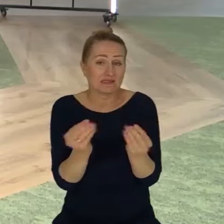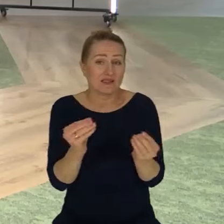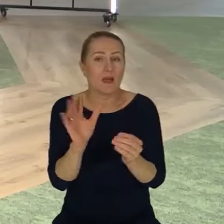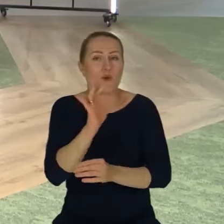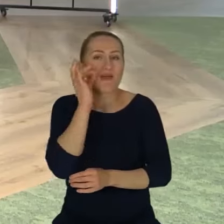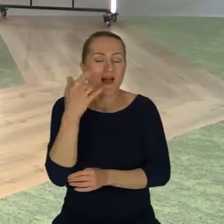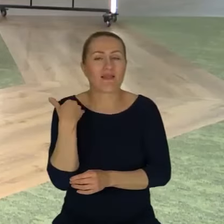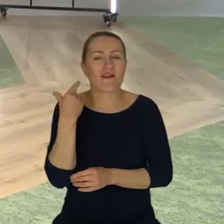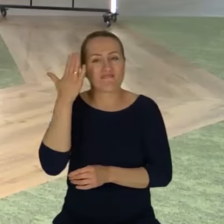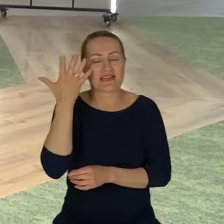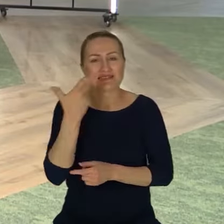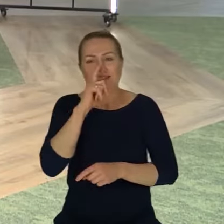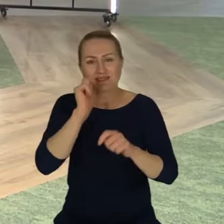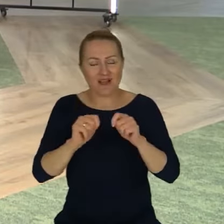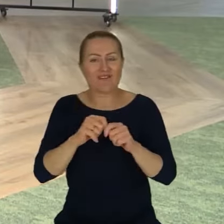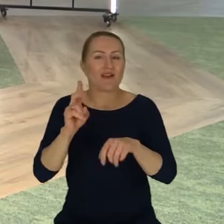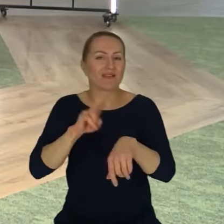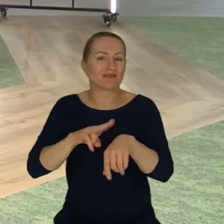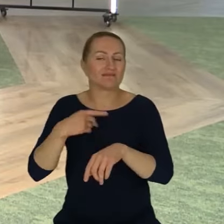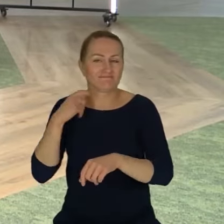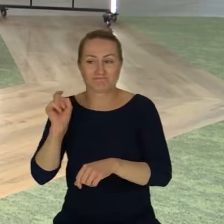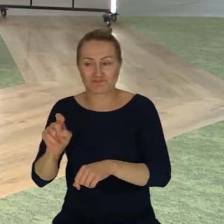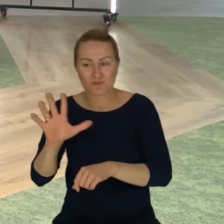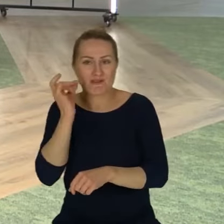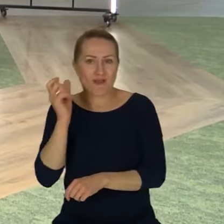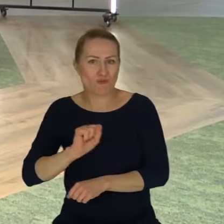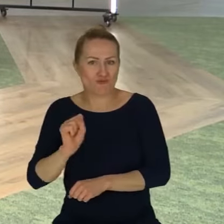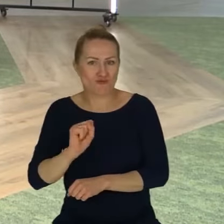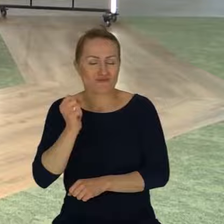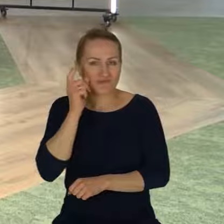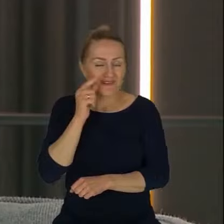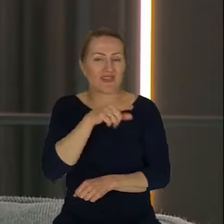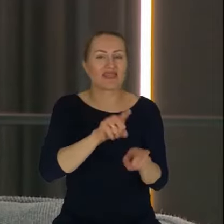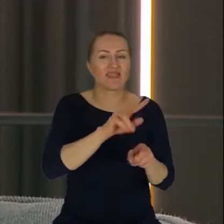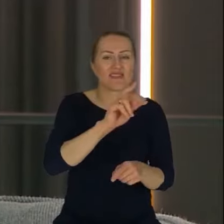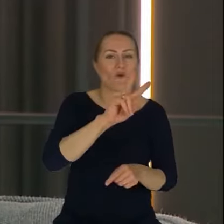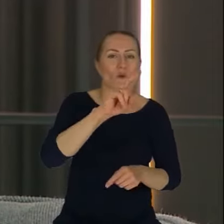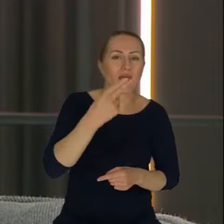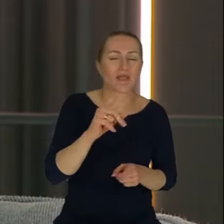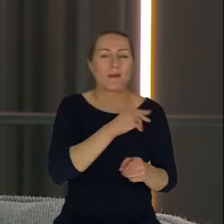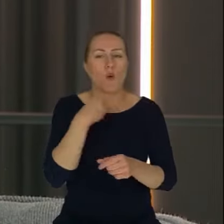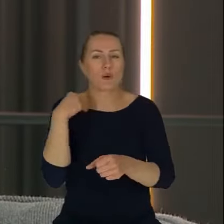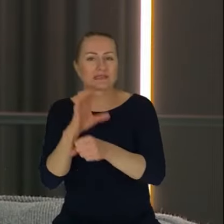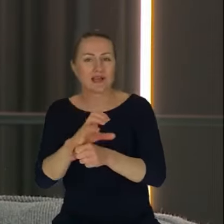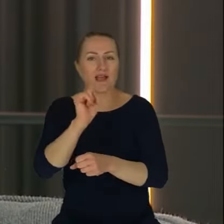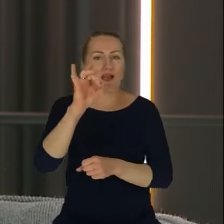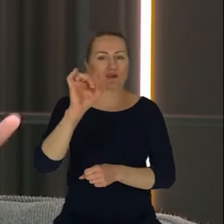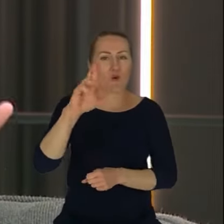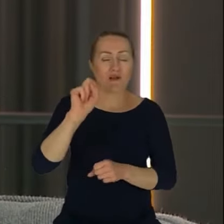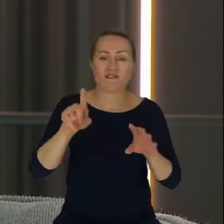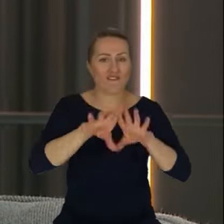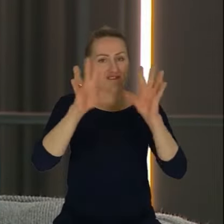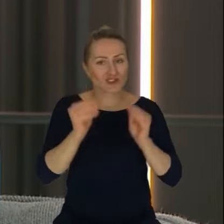żeby sprawdzić, czy faktycznie tak jest. I Onet, i TVN, i Polsat, i Agora, wszyscy wyłączyli swoje media,